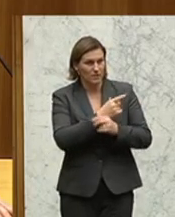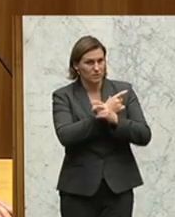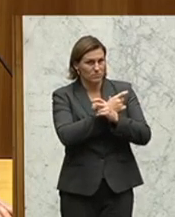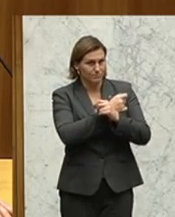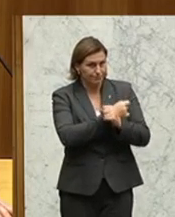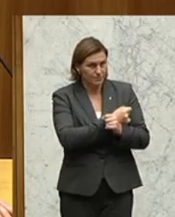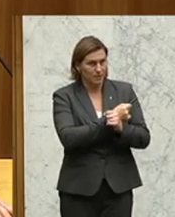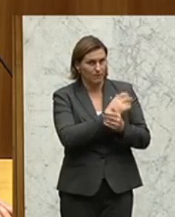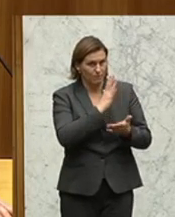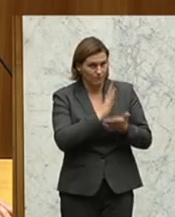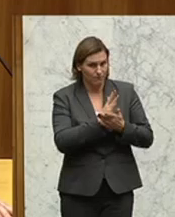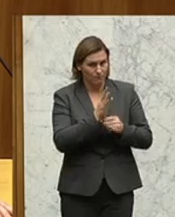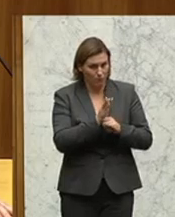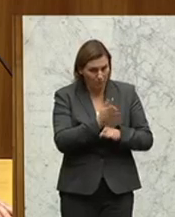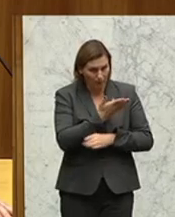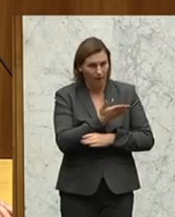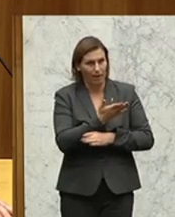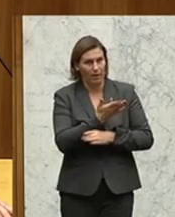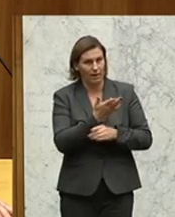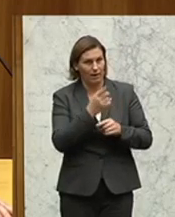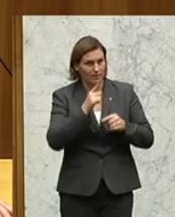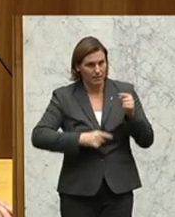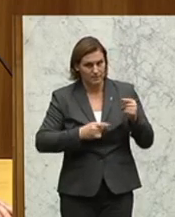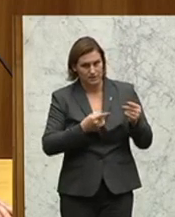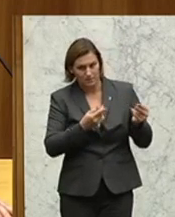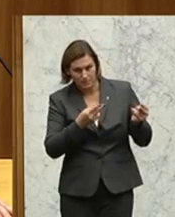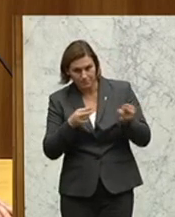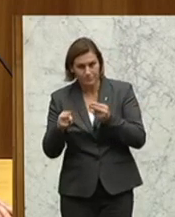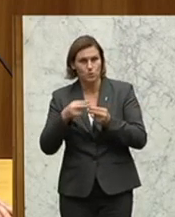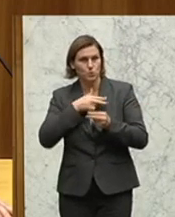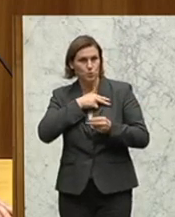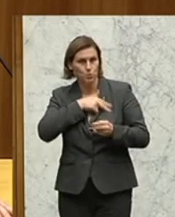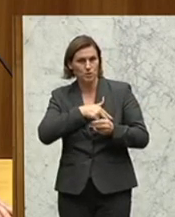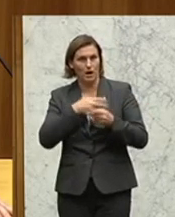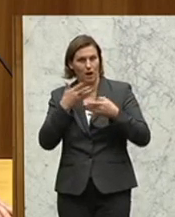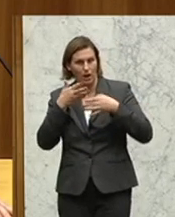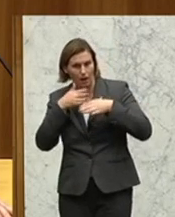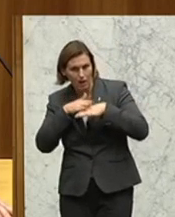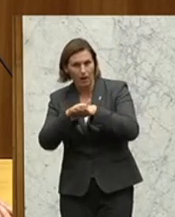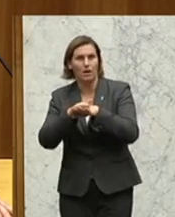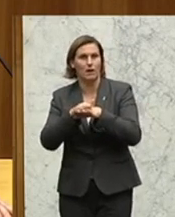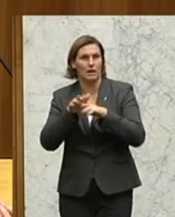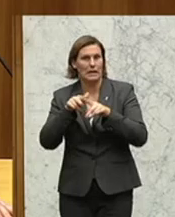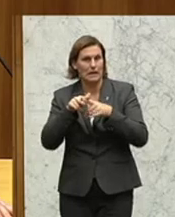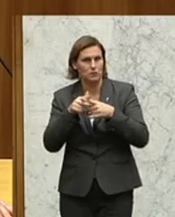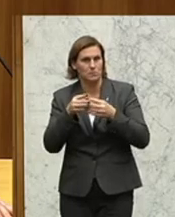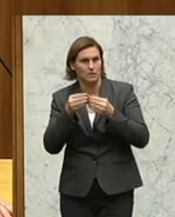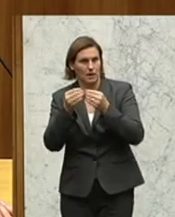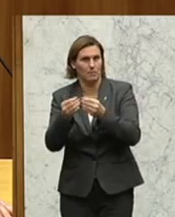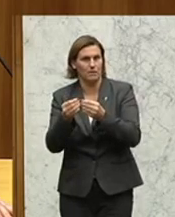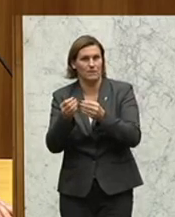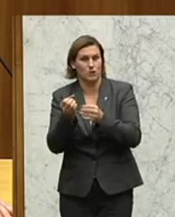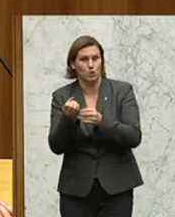worden sind, dort auch jene Instrumente zur Resozialisierung bekommen, die dann dazu führt, dass die